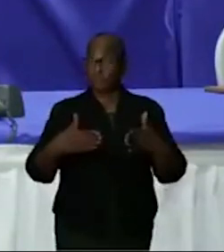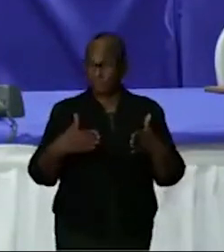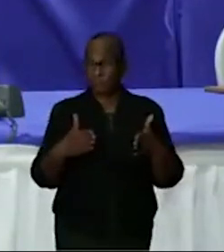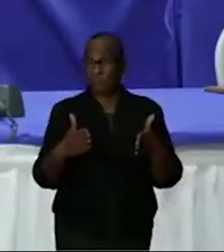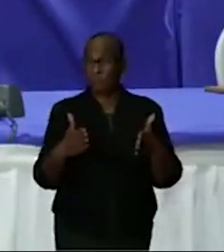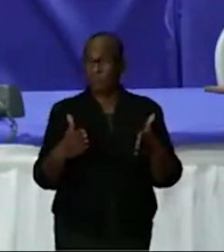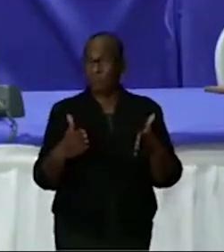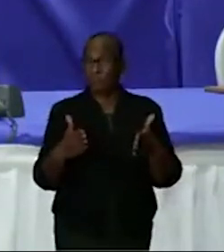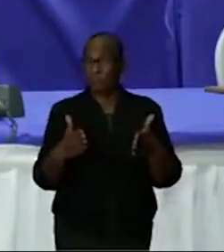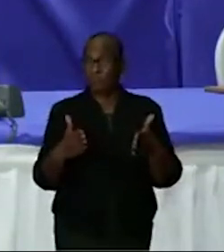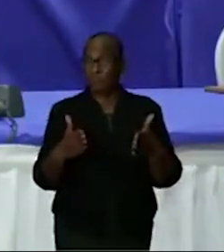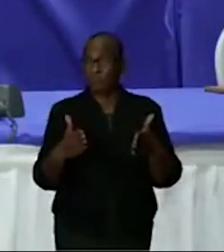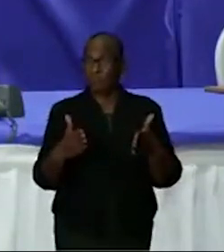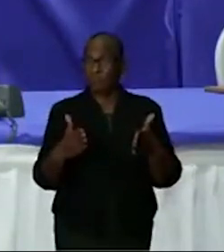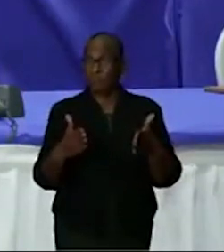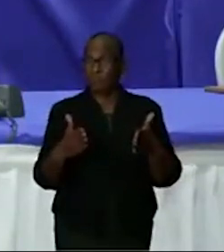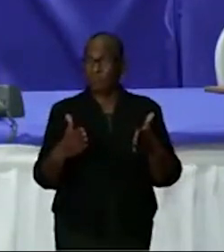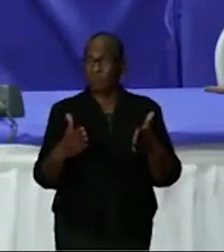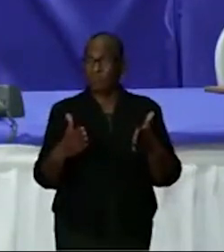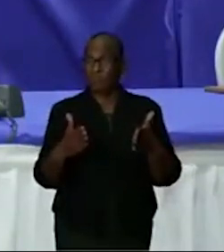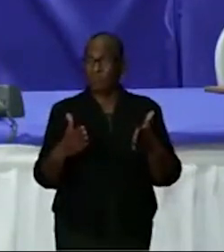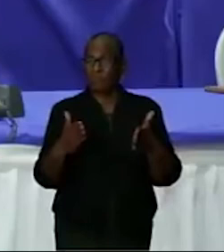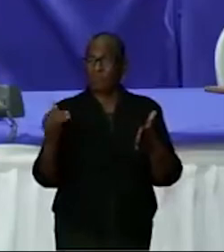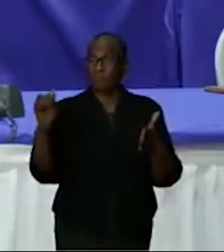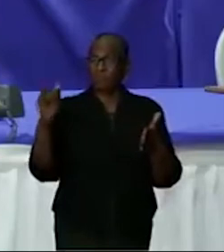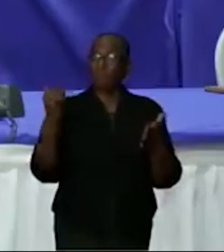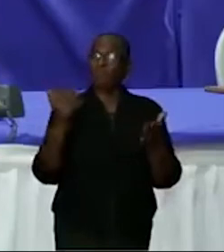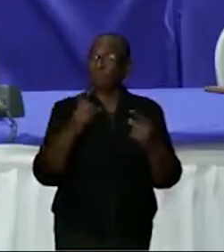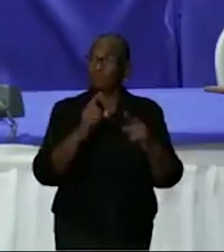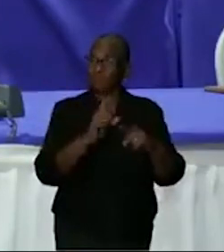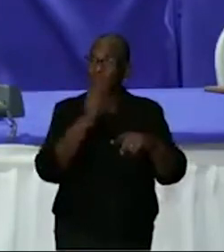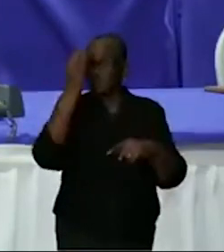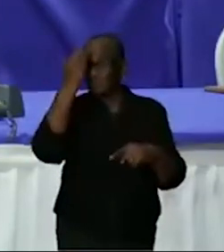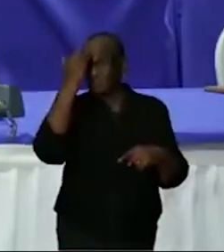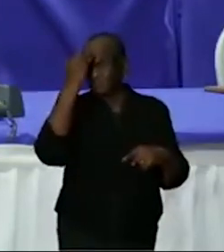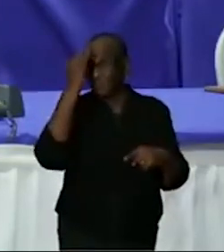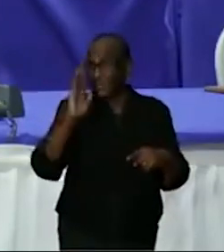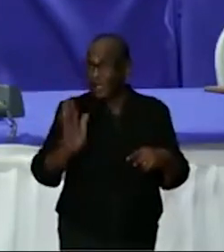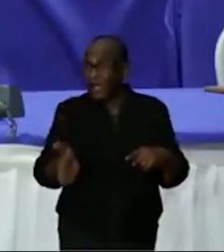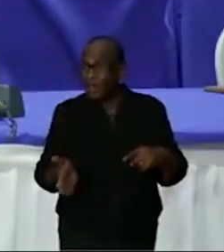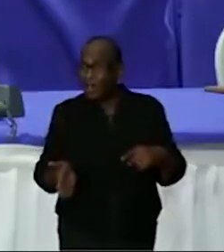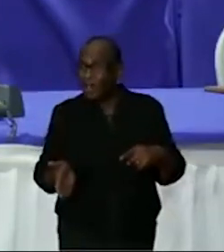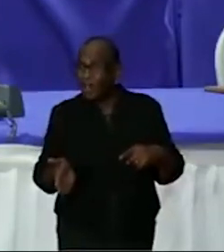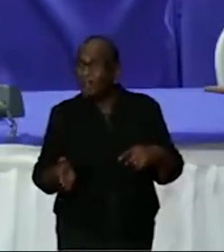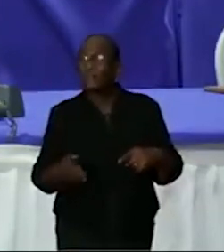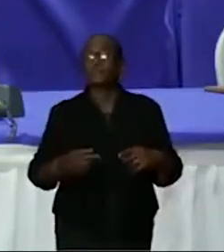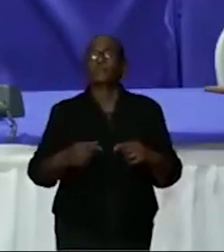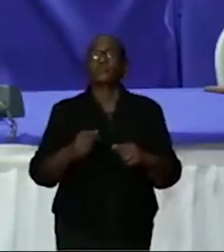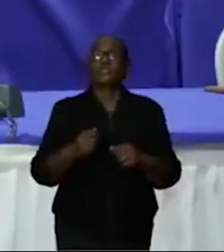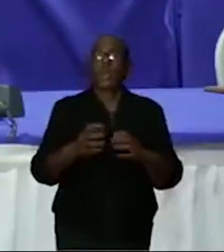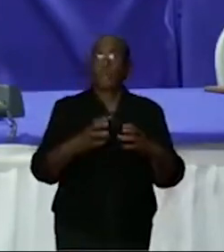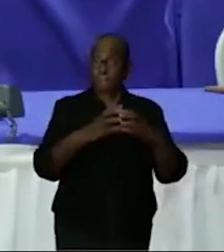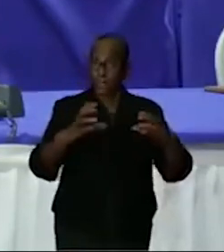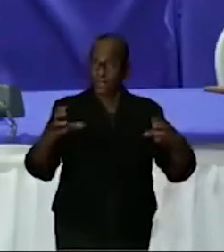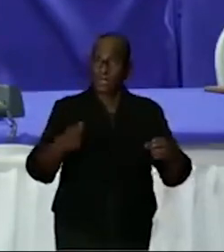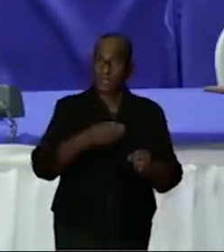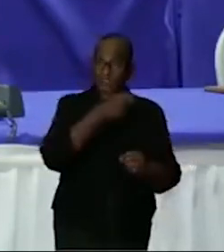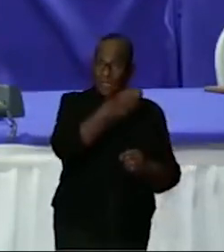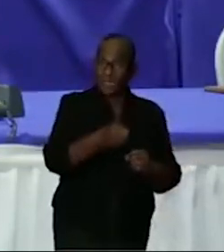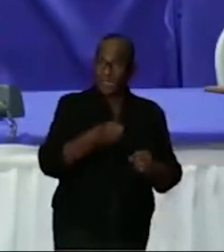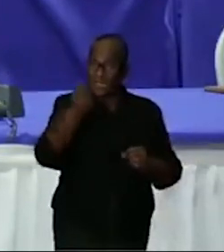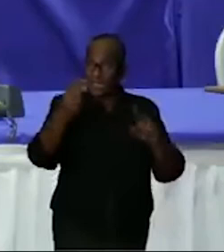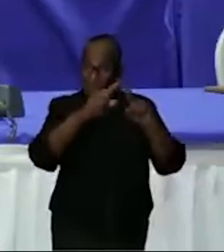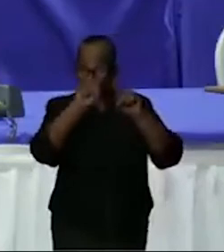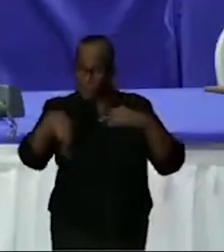die zijn bekend, dus die zullen wij ook meegeven aan de bedrijven dat zij die